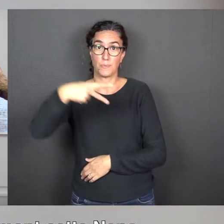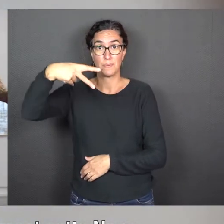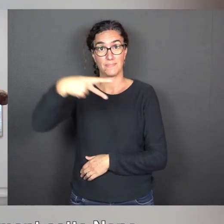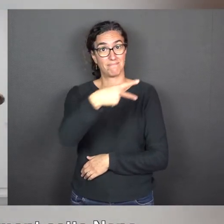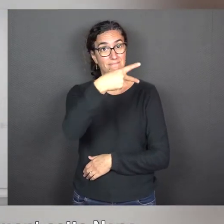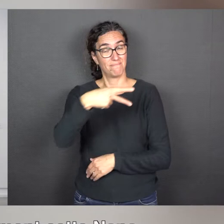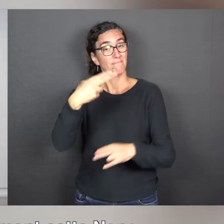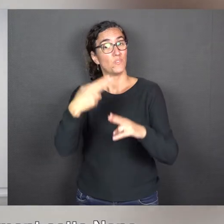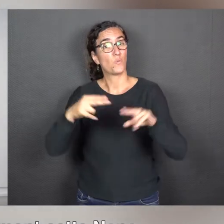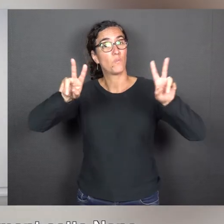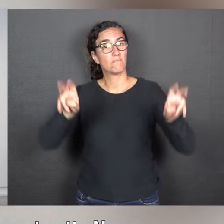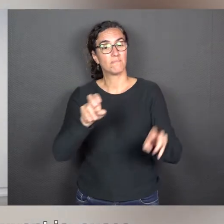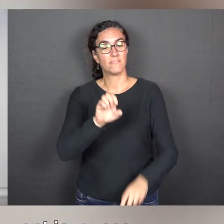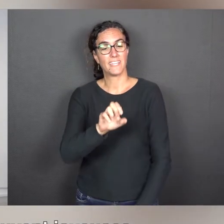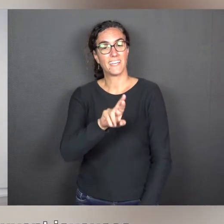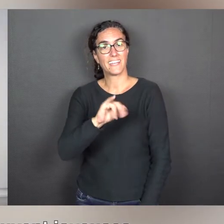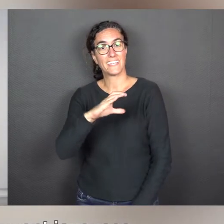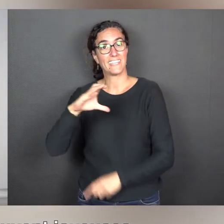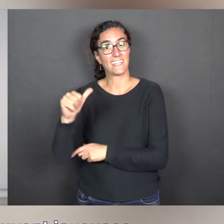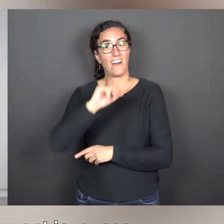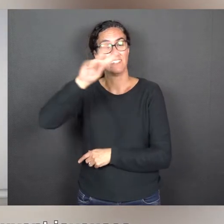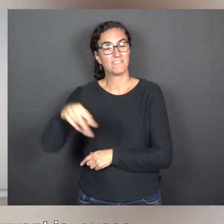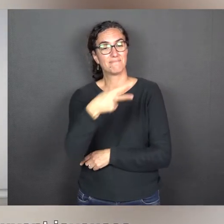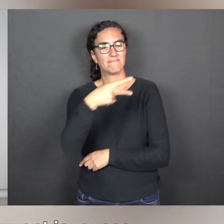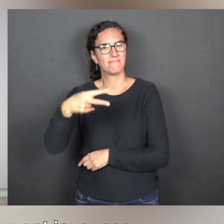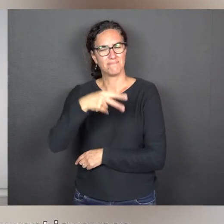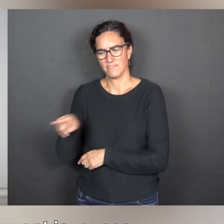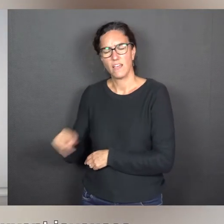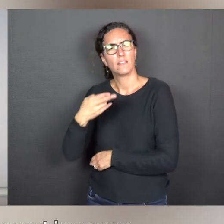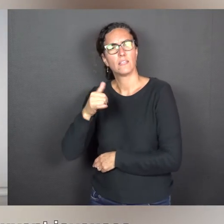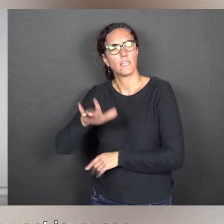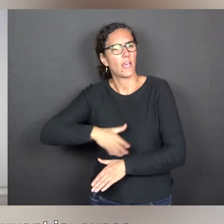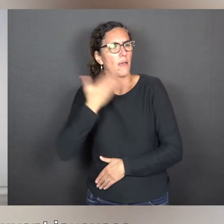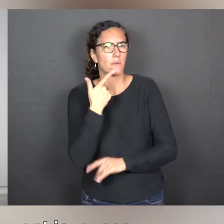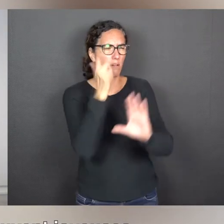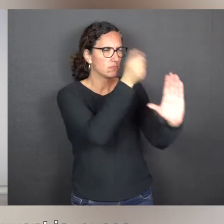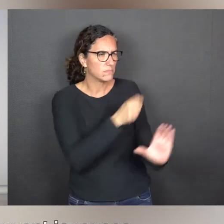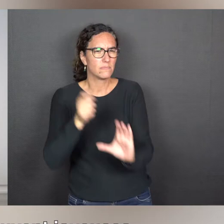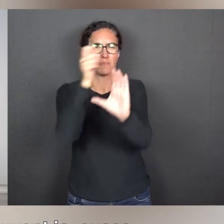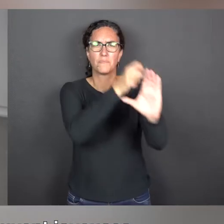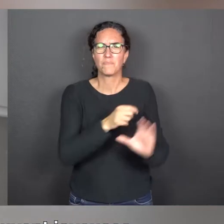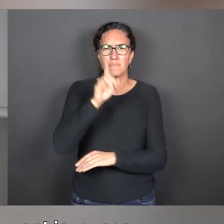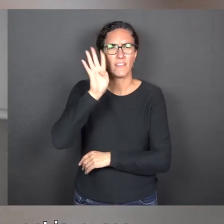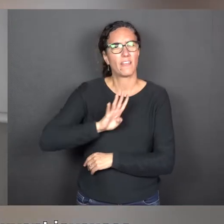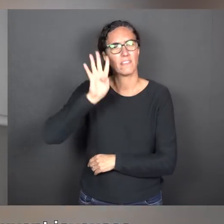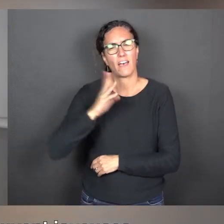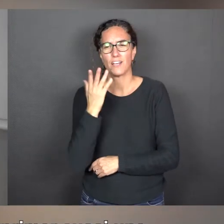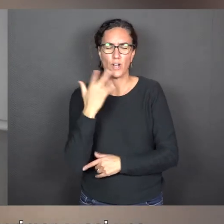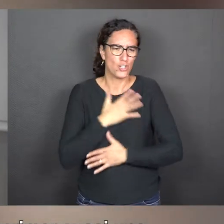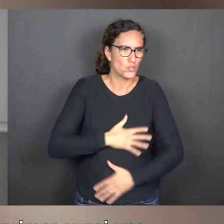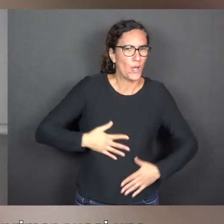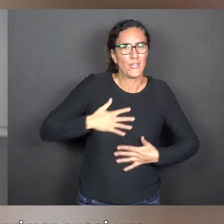qui flotte comme en apesanteur. Chez Niki, les nanas sont souvent joyeuses. Elles caracolent, font des pirouettes,